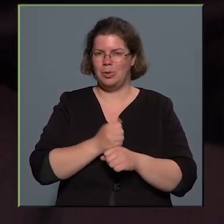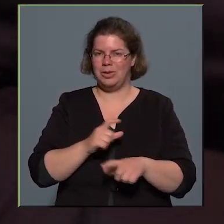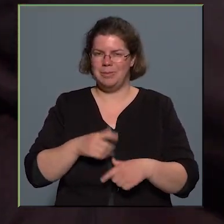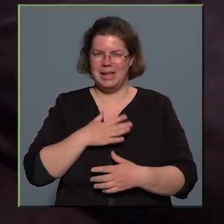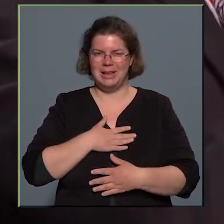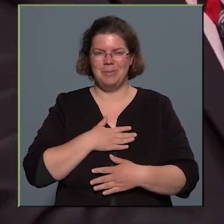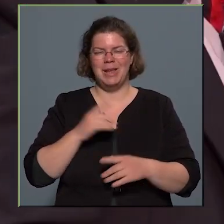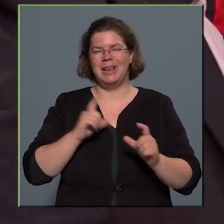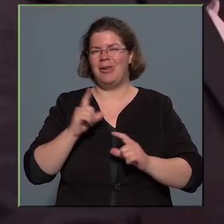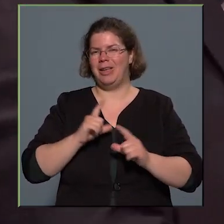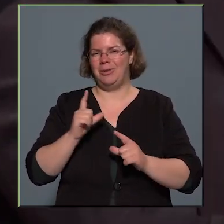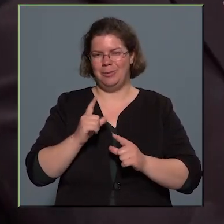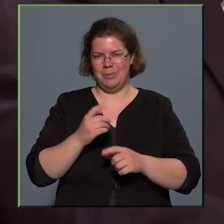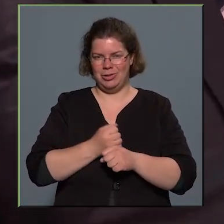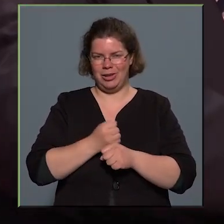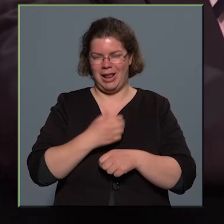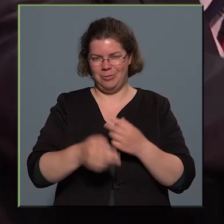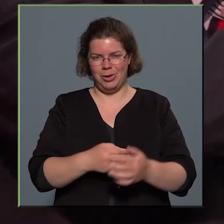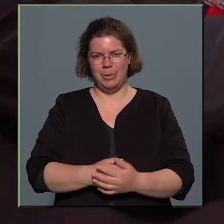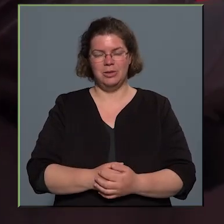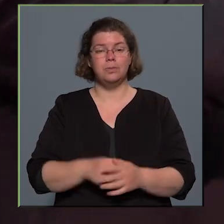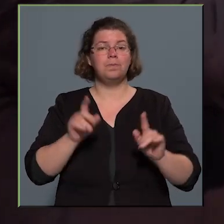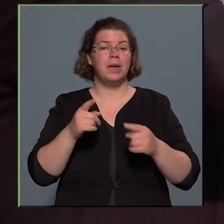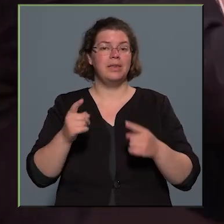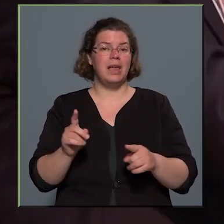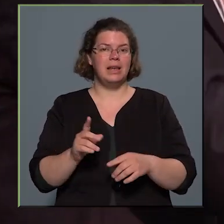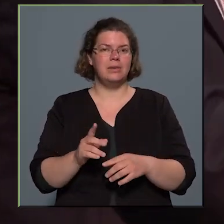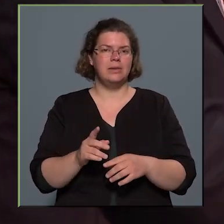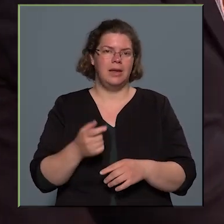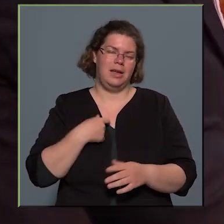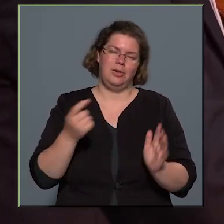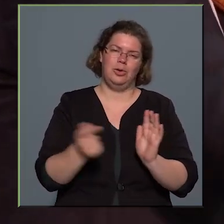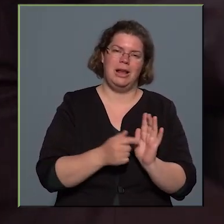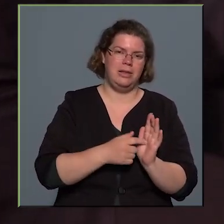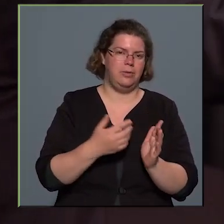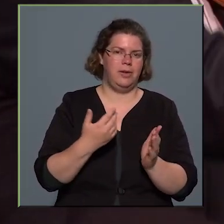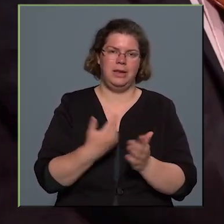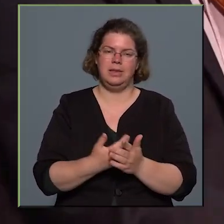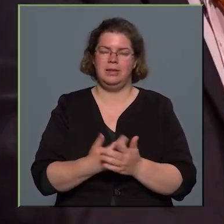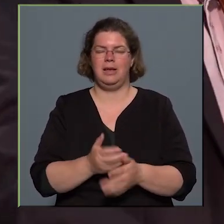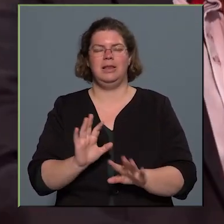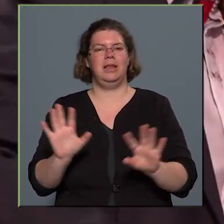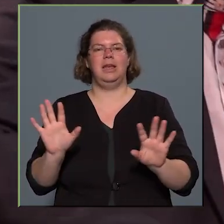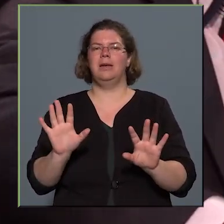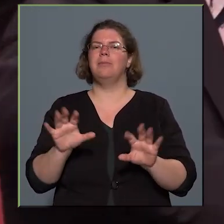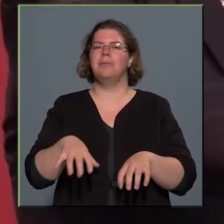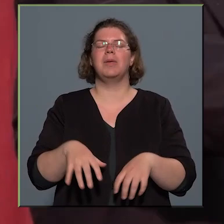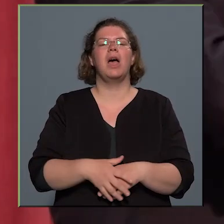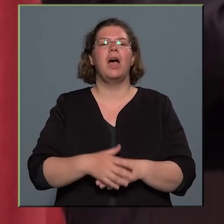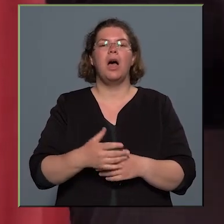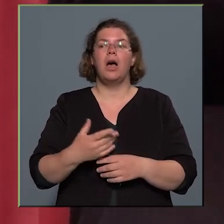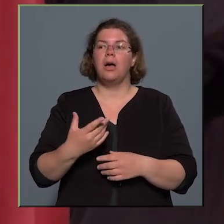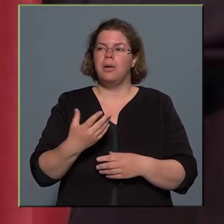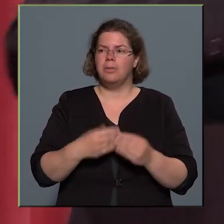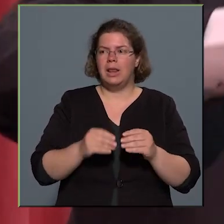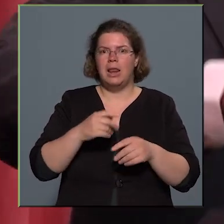folyamatosan a hobbimat csinálom. A zenét azt kötelezővé tenném a hangszeroktatást, mert hogy lefoglalja a fiatalokat,